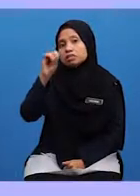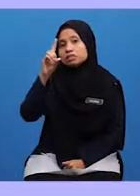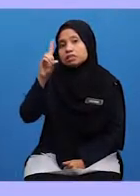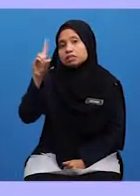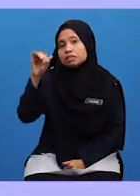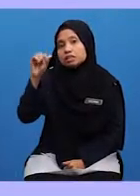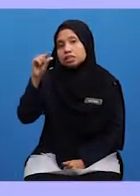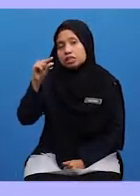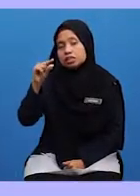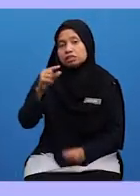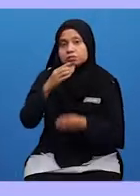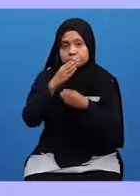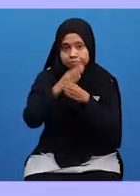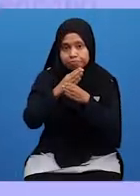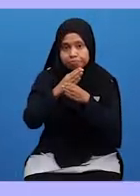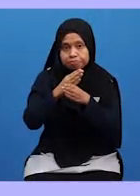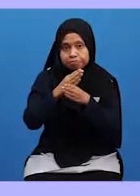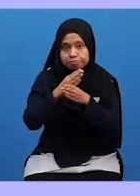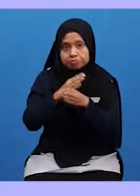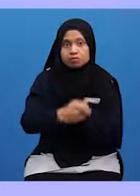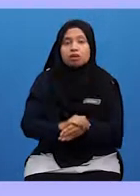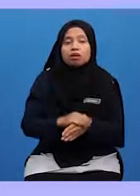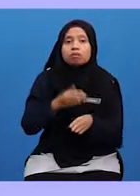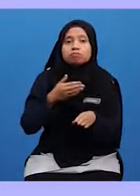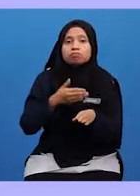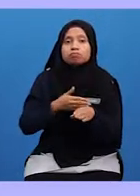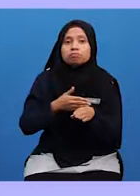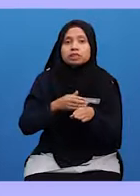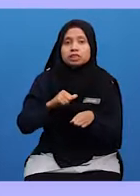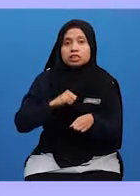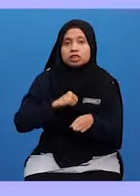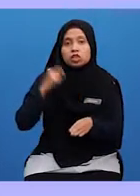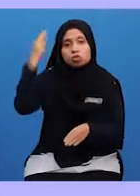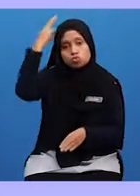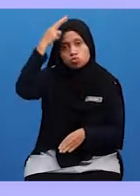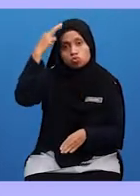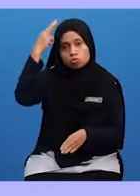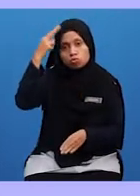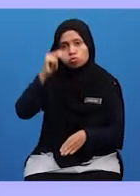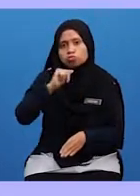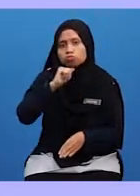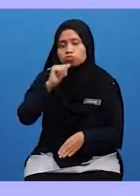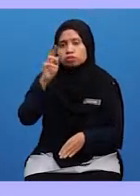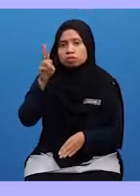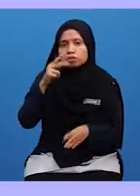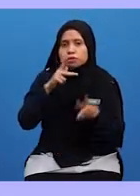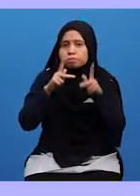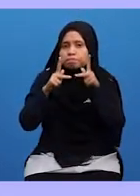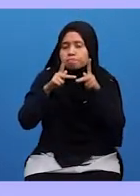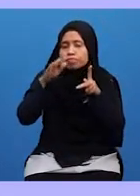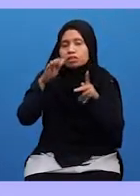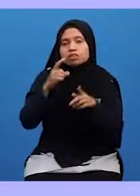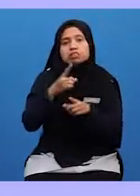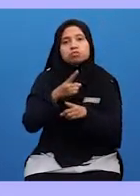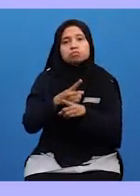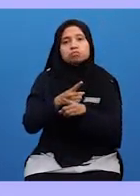benar Pada Rasulullah SAW bukan hanya perkataannya yang